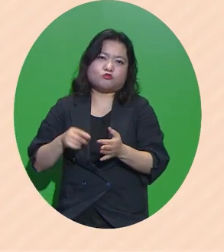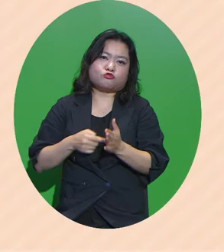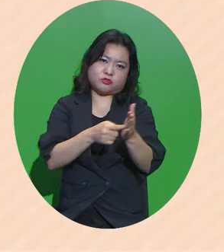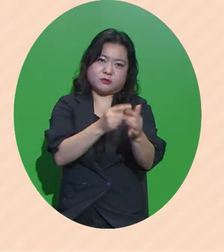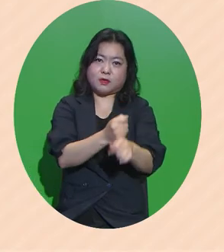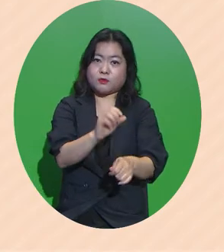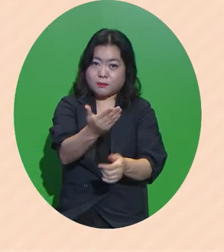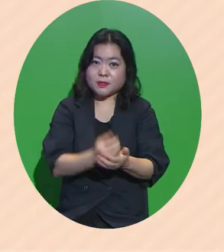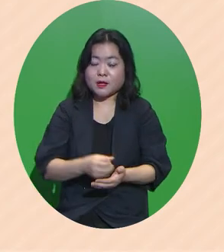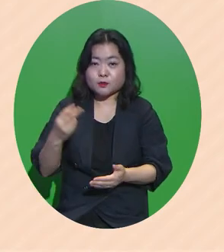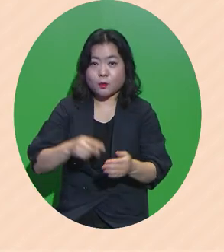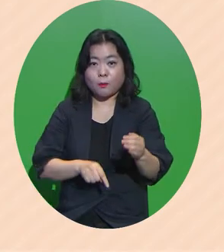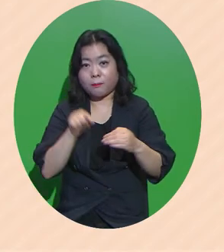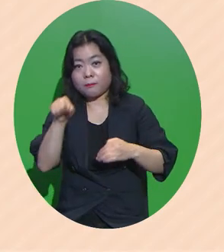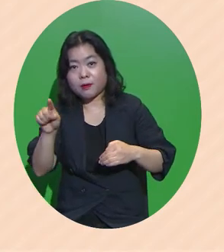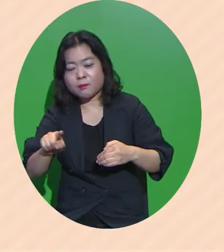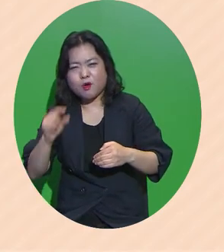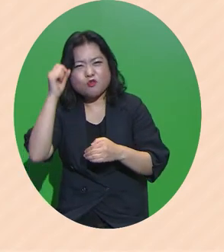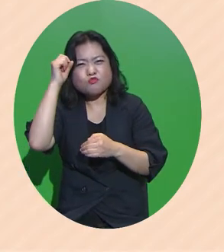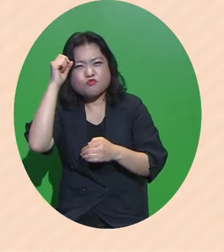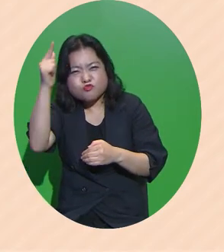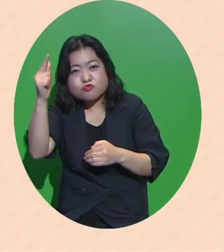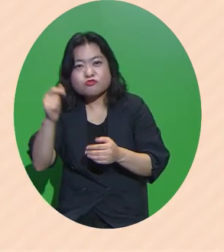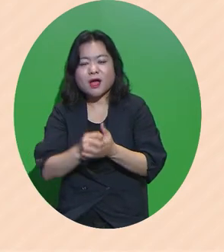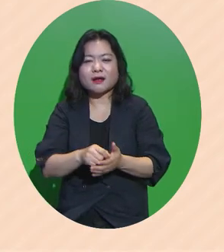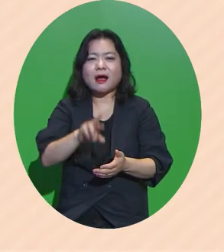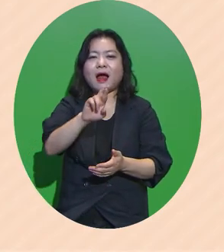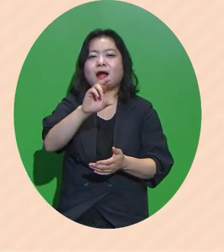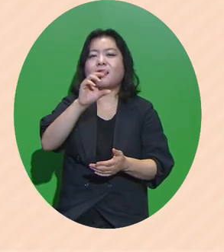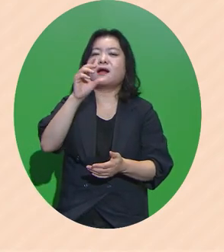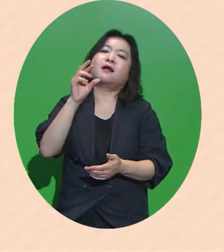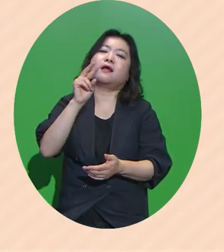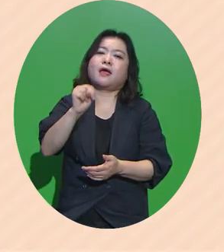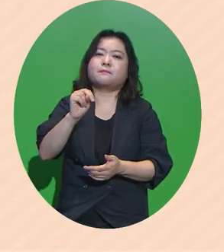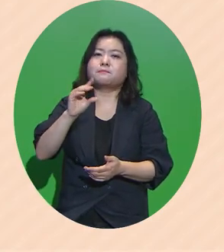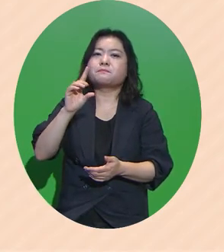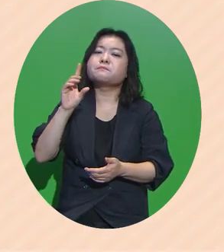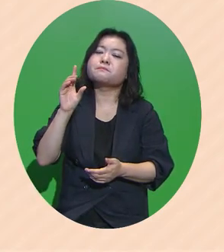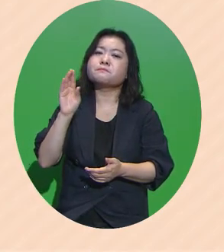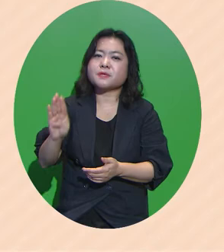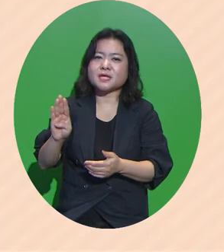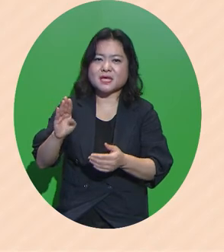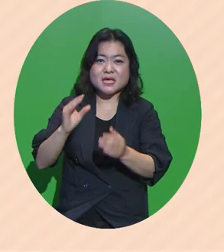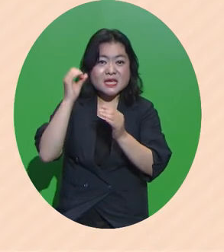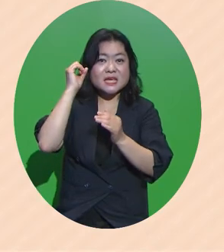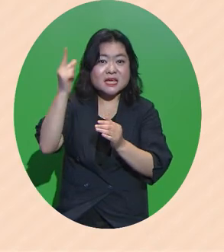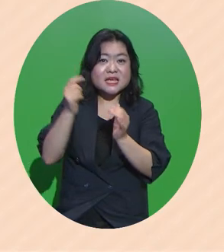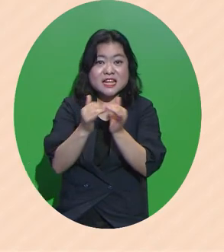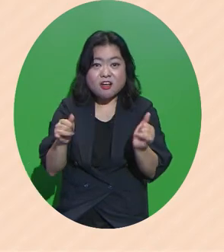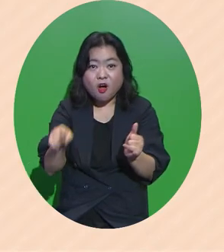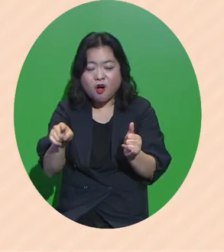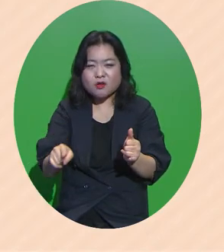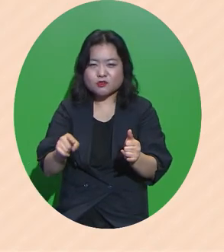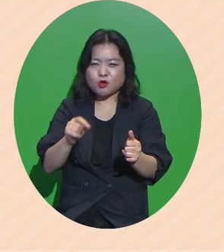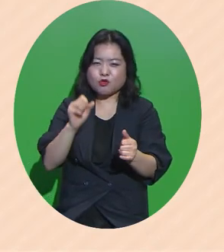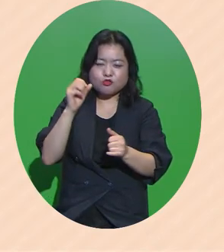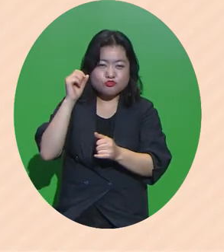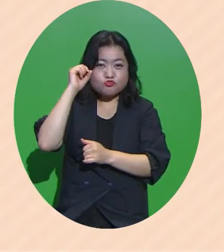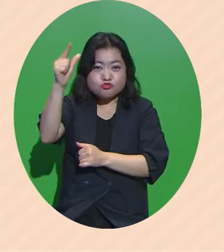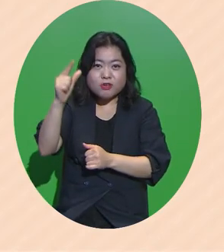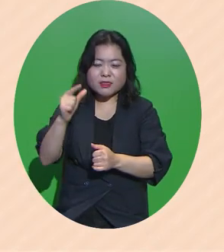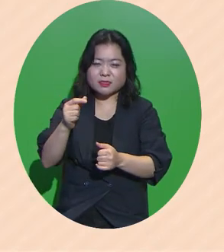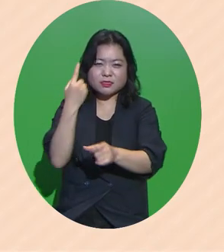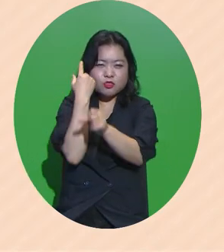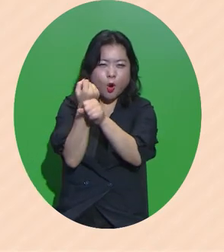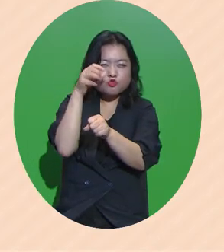됩니다 그리고 밖으로는 우수한 R&D 인력 그리고 우수한 기업 그리고 우수한 연구소를 대구로 이전될 수